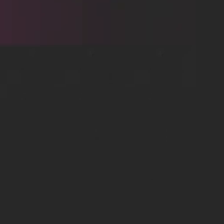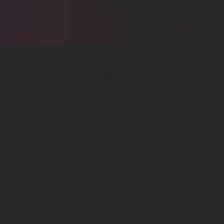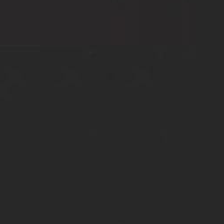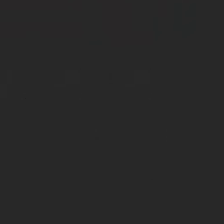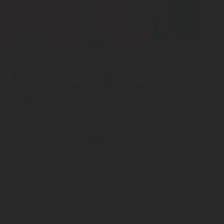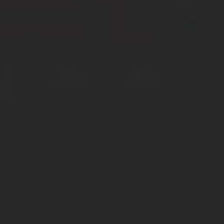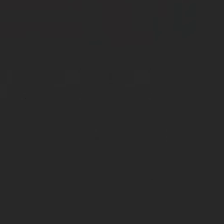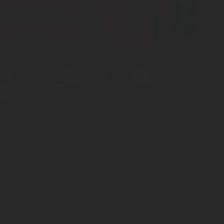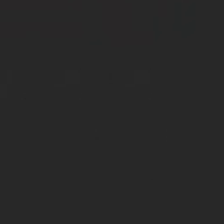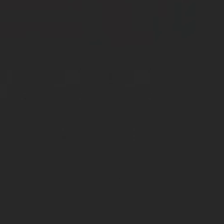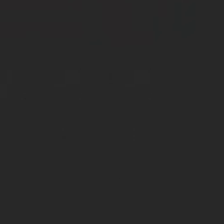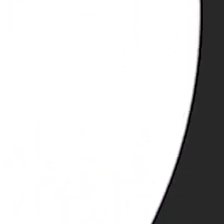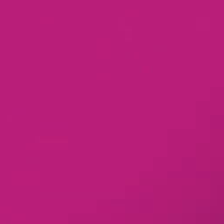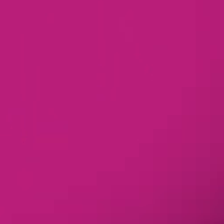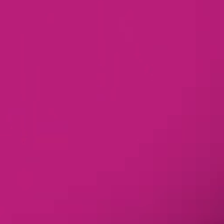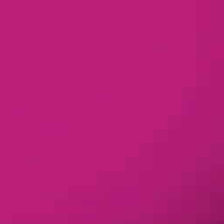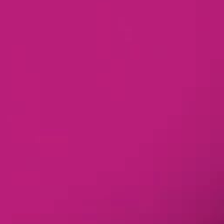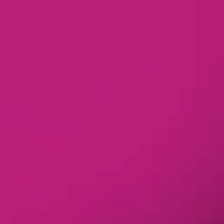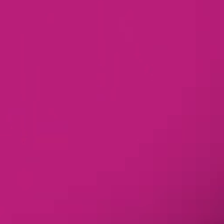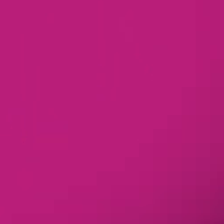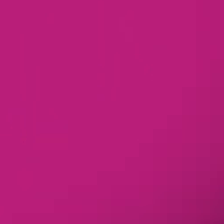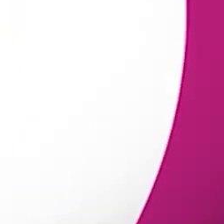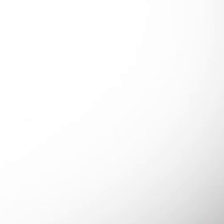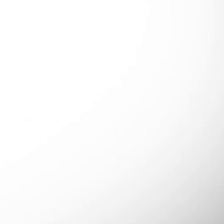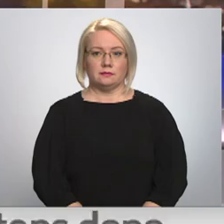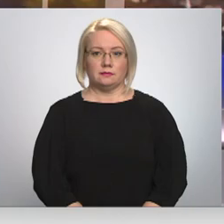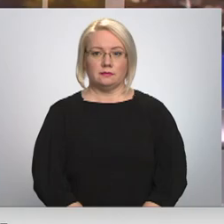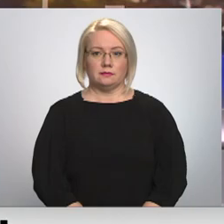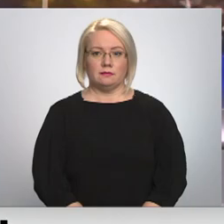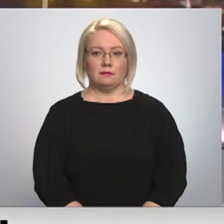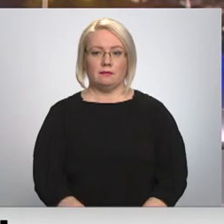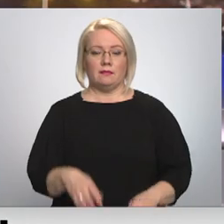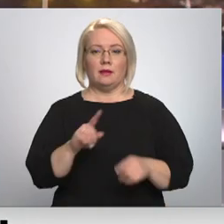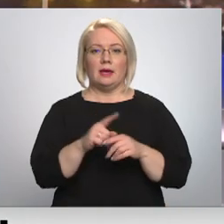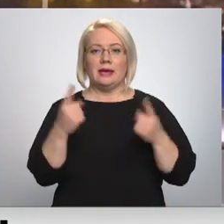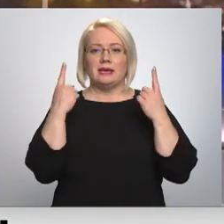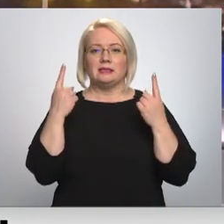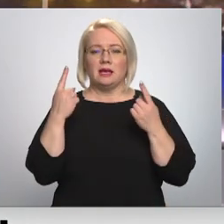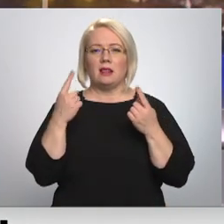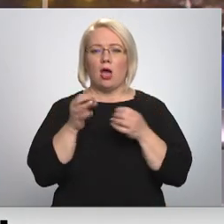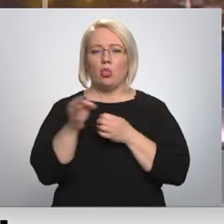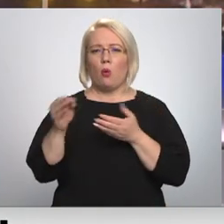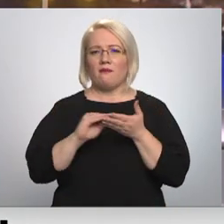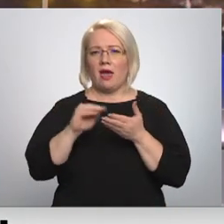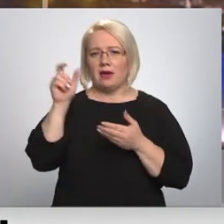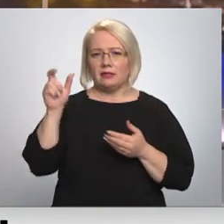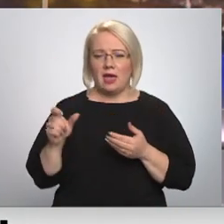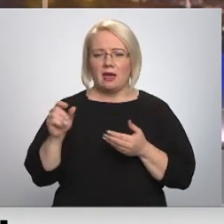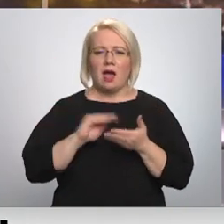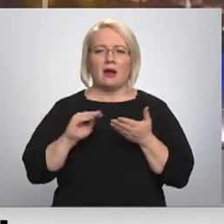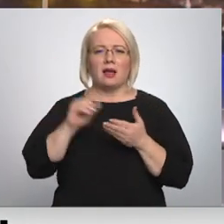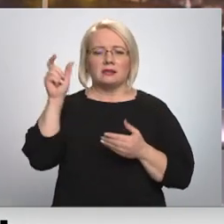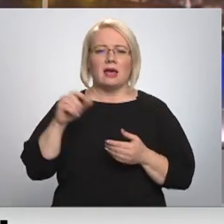Re! Viss ēters ir te! Izcilā novadnieka, rakstnieka Jēkaba Janševska